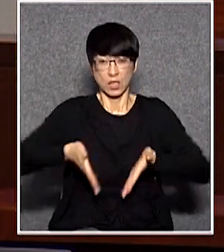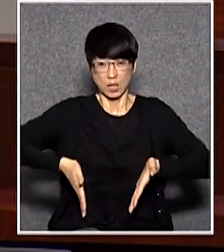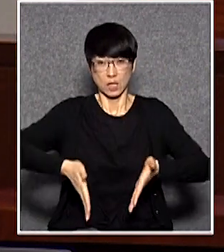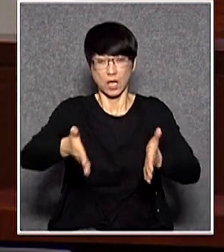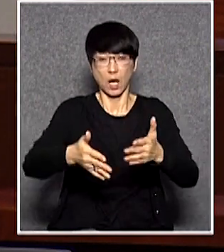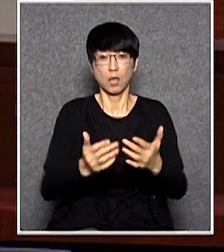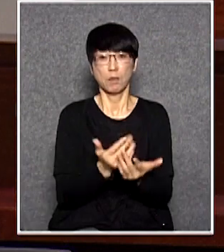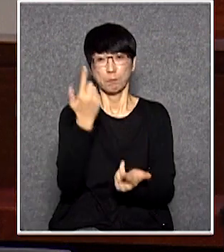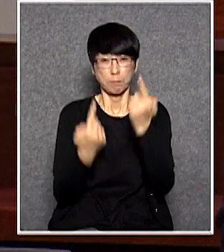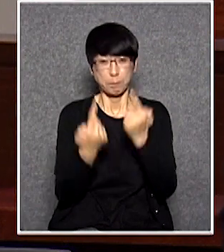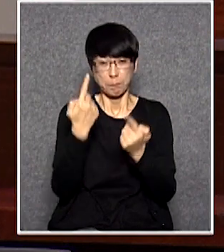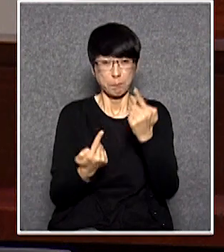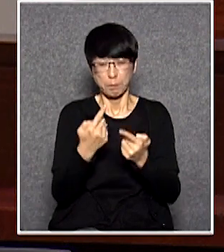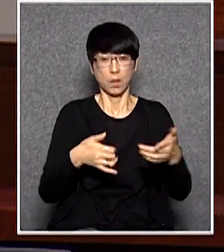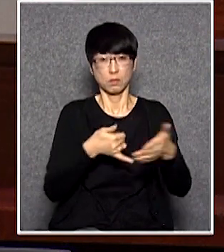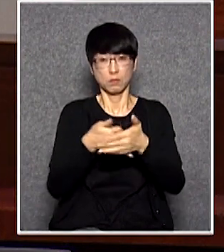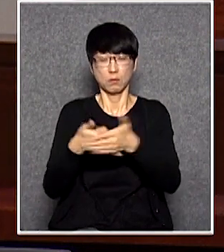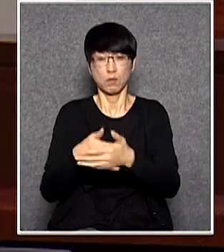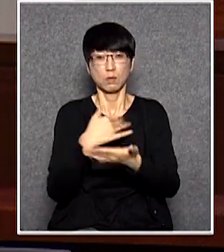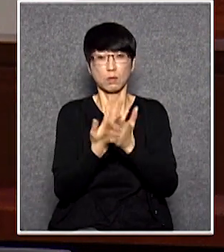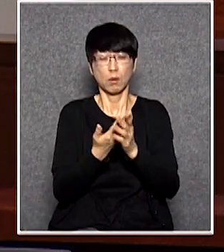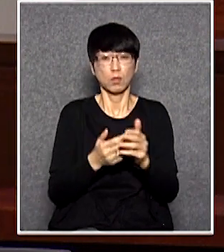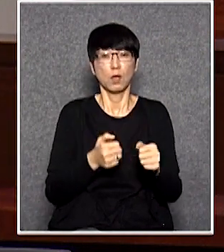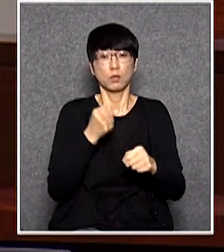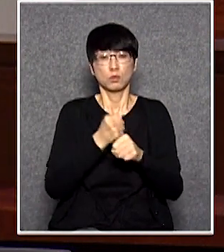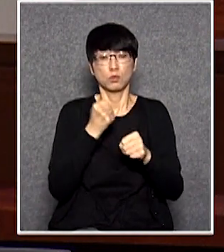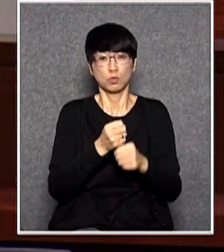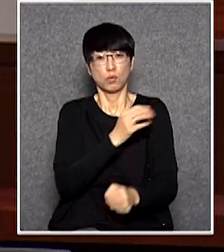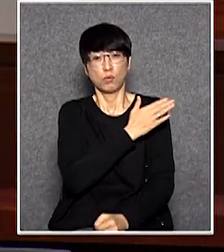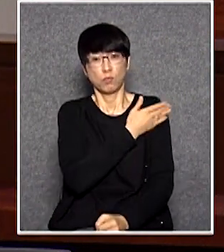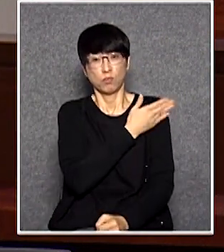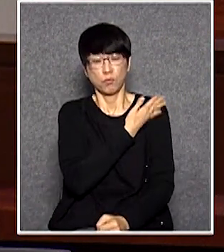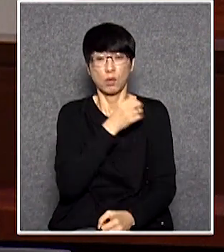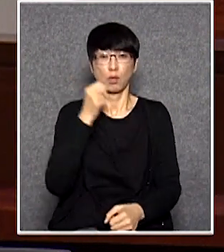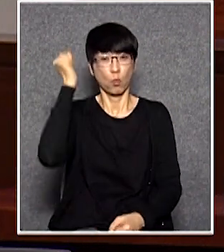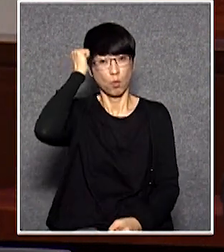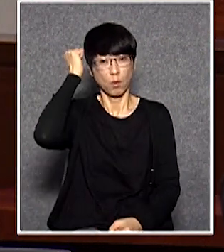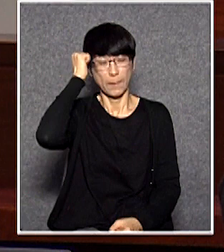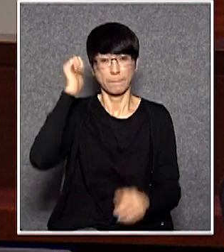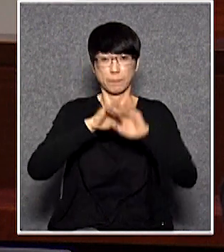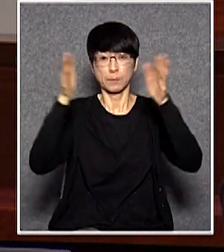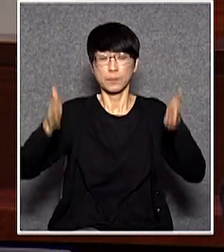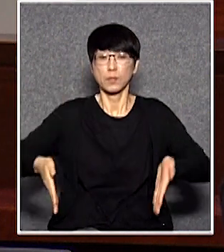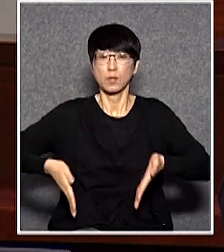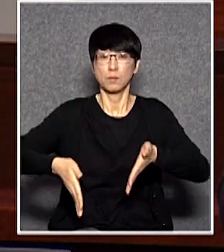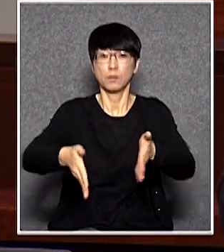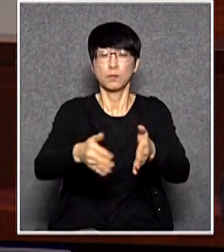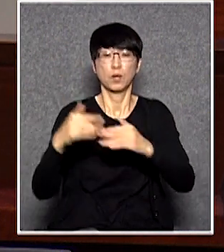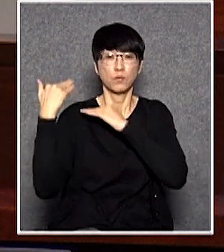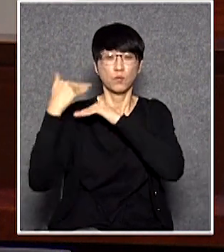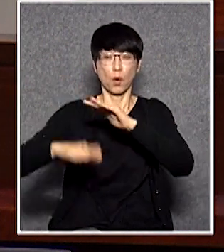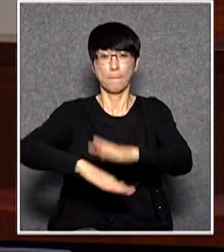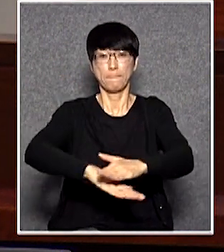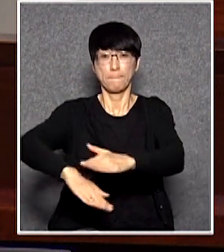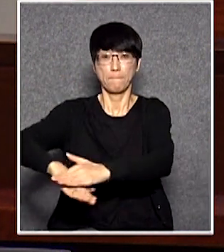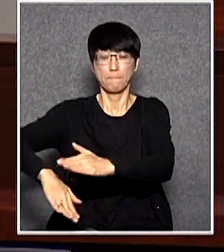響執法的成效這個也是肯定的常識來的商戶將經營範圍擴展到店鋪門外的行人道上面積少擺